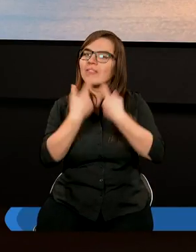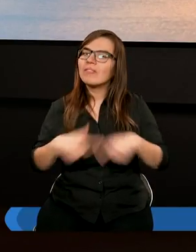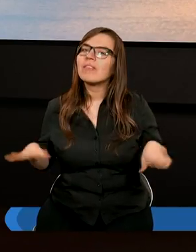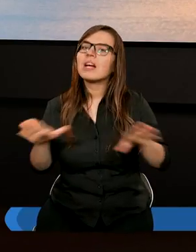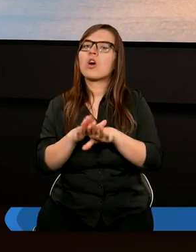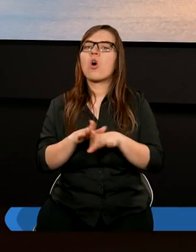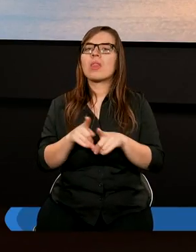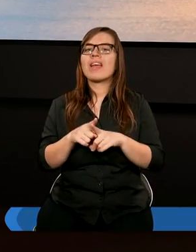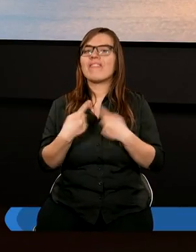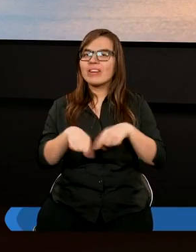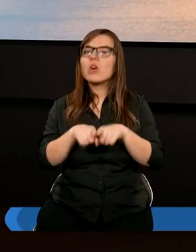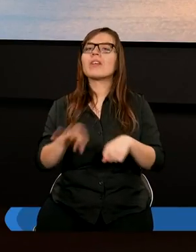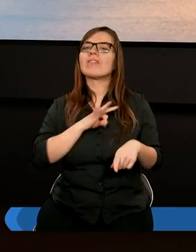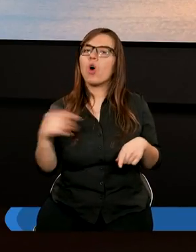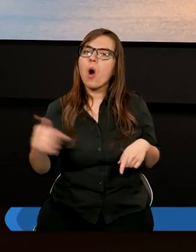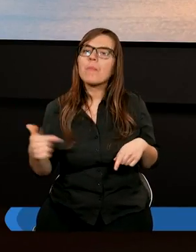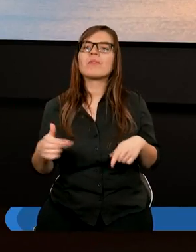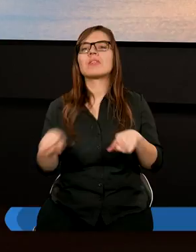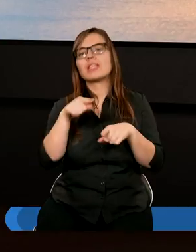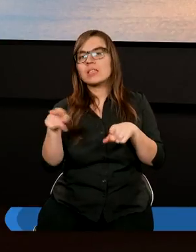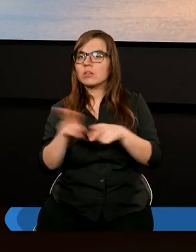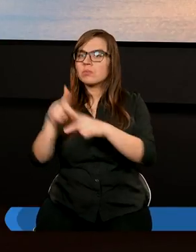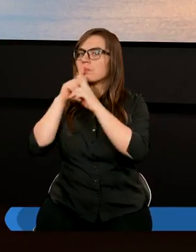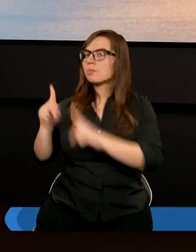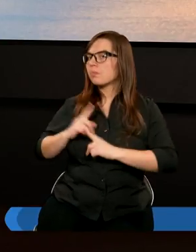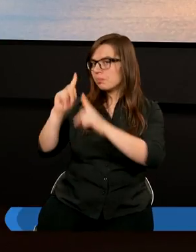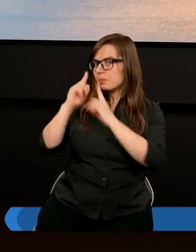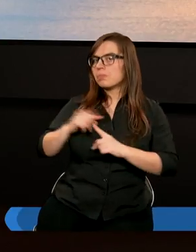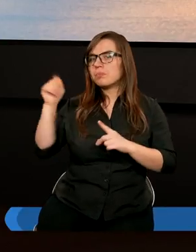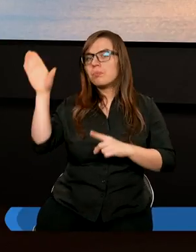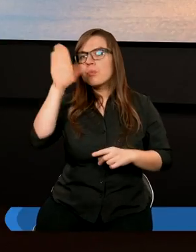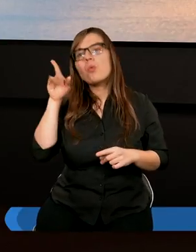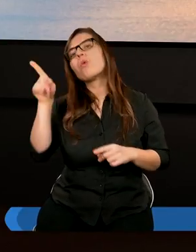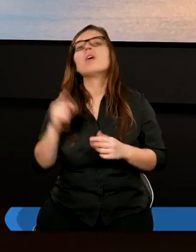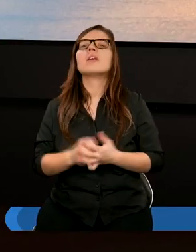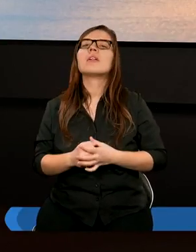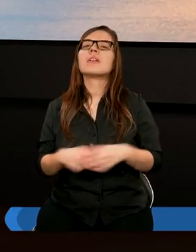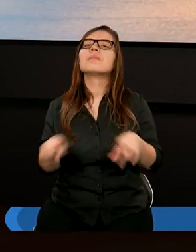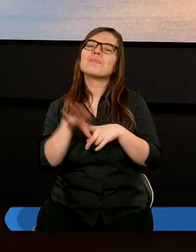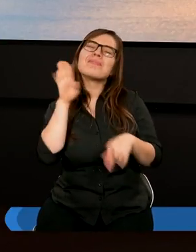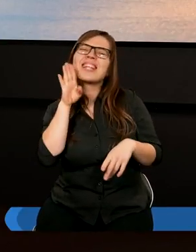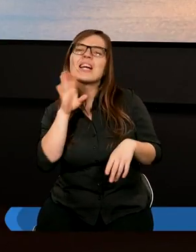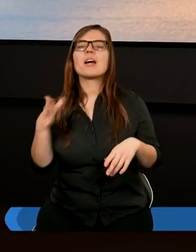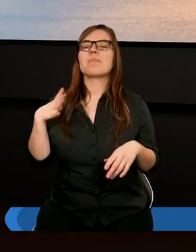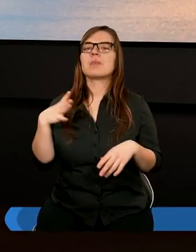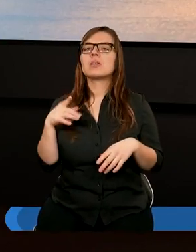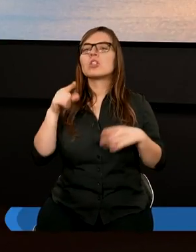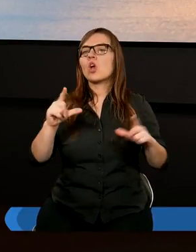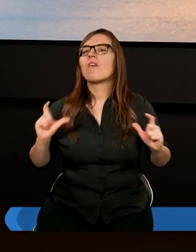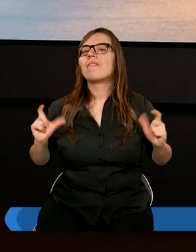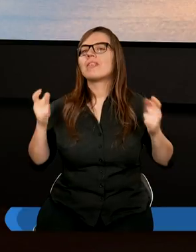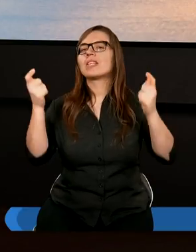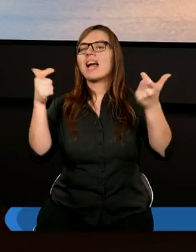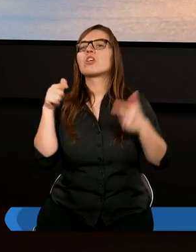wykonywać swoje obowiązki, te, które nam powierzył Bóg, tak jakby to